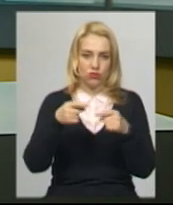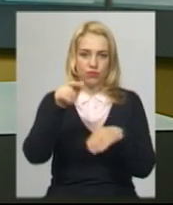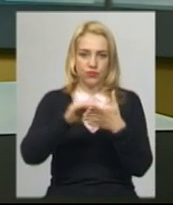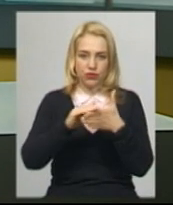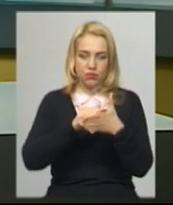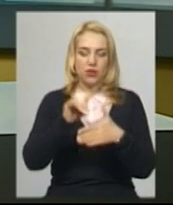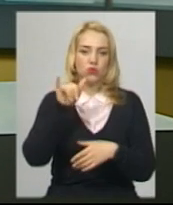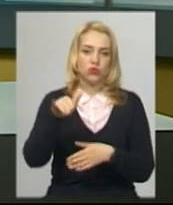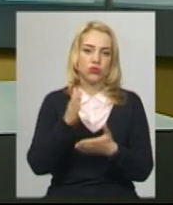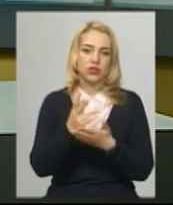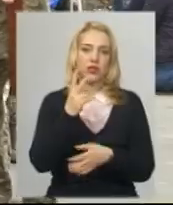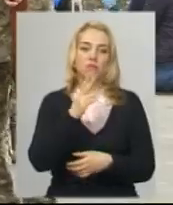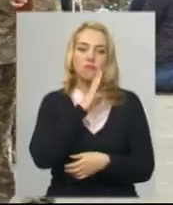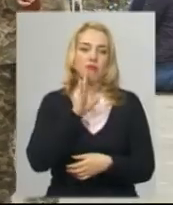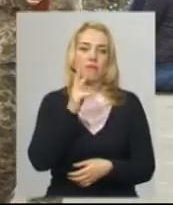мати і дві сестри.